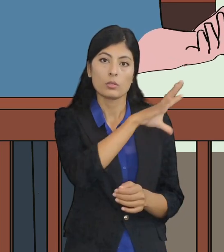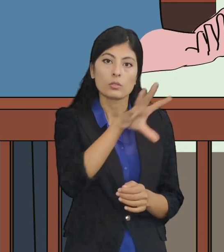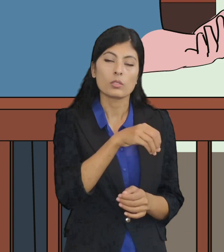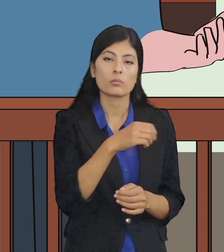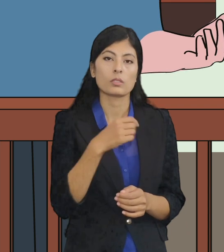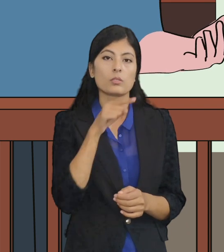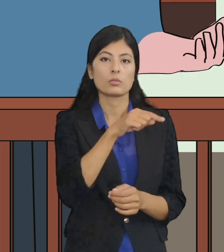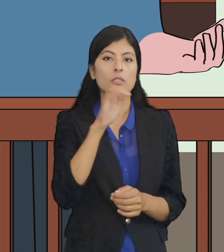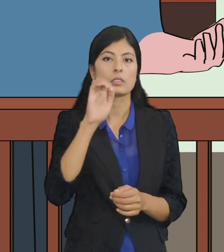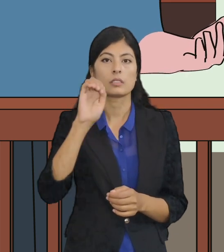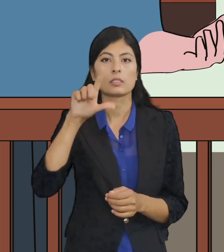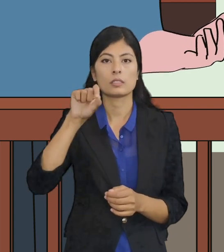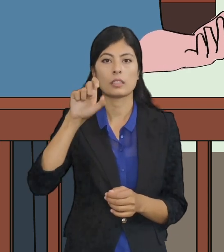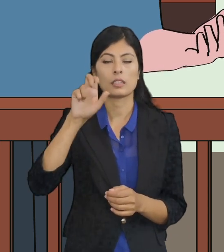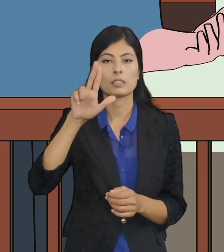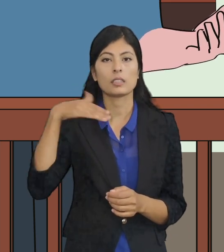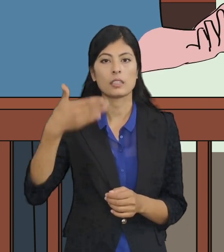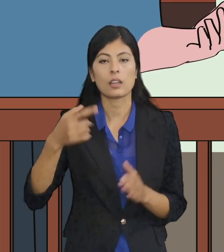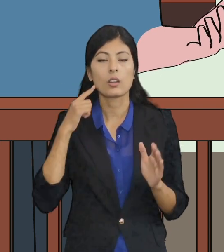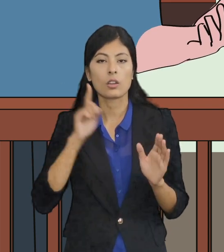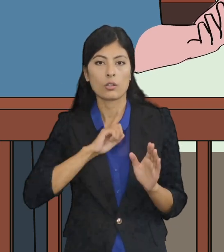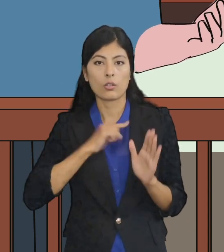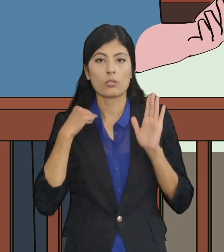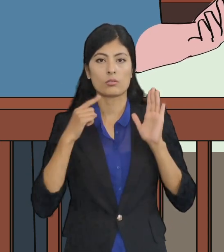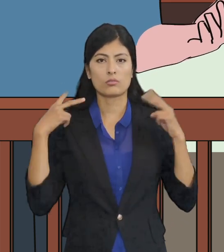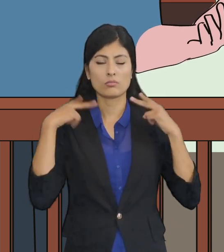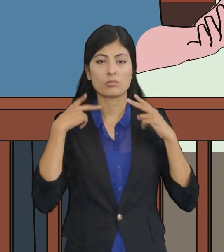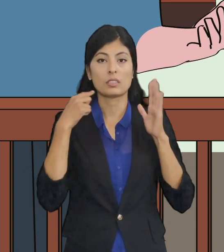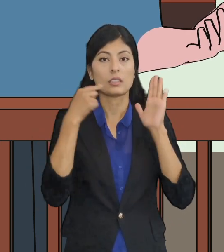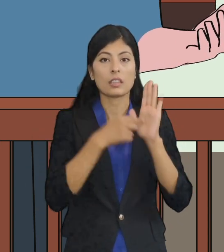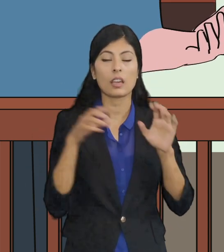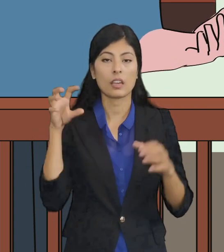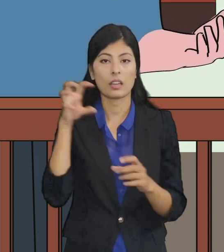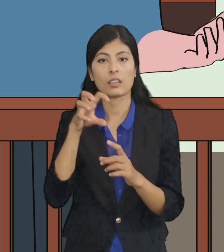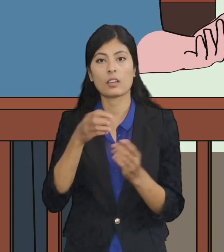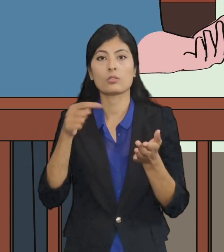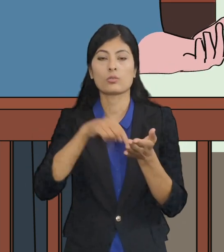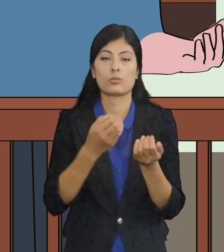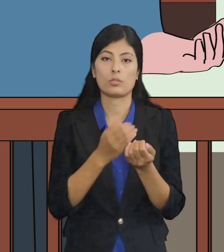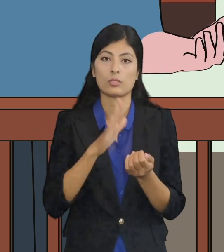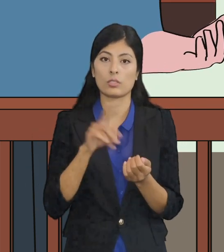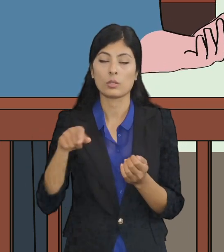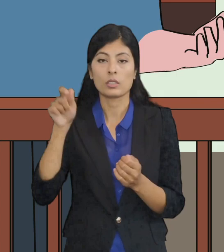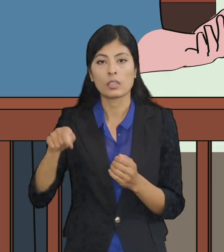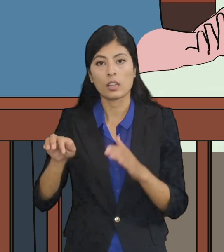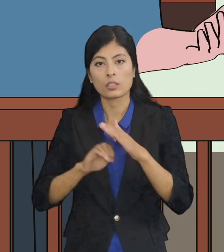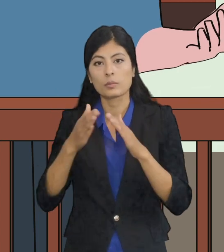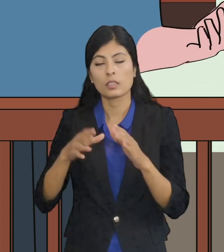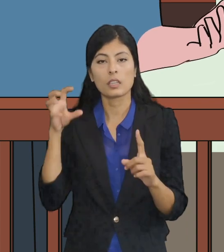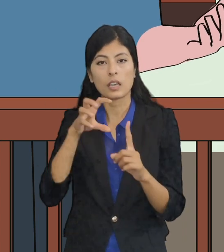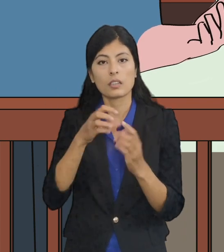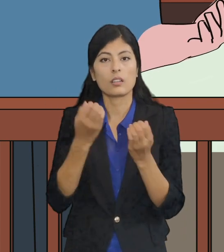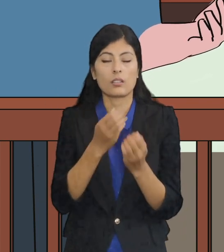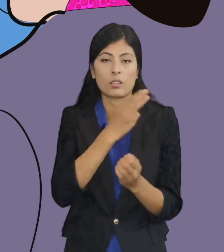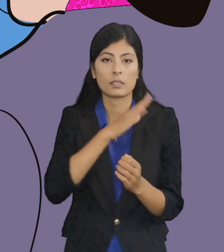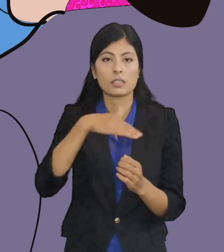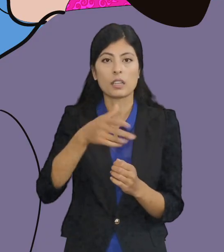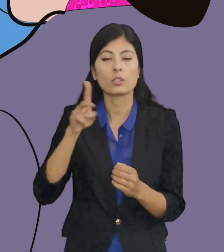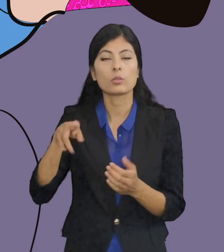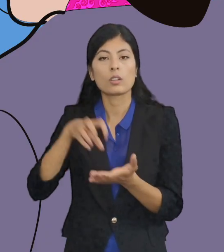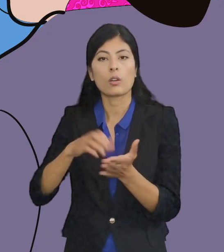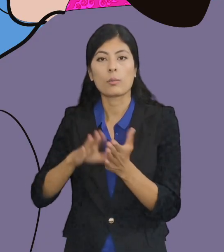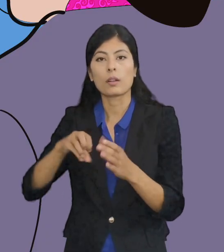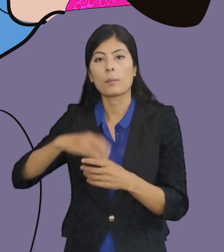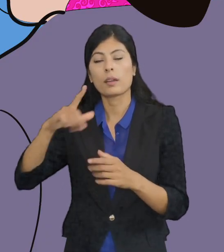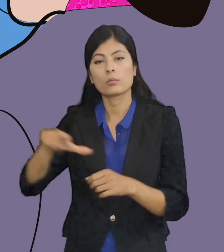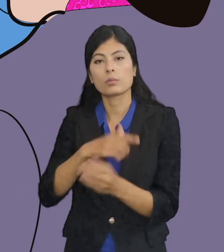उपस्तित ब्यक्तिशब छीरिंग के डर धमकीत देखावेत गारी देईया। न्याइक समित्ती गारी गलोज करे वला बेक्ति सबके